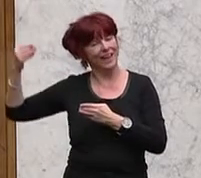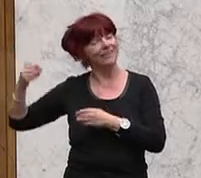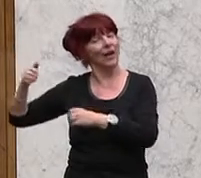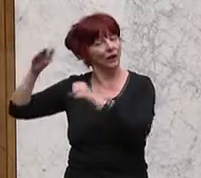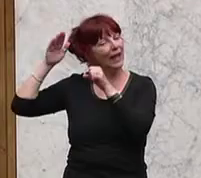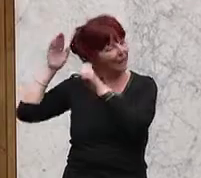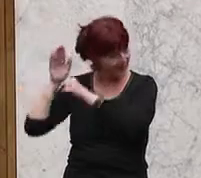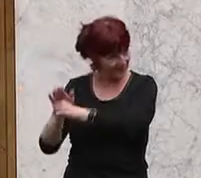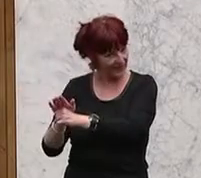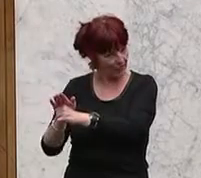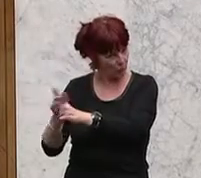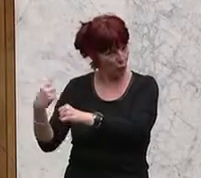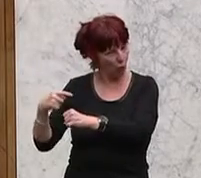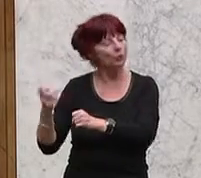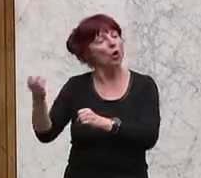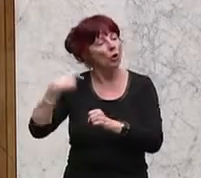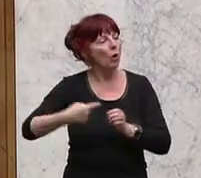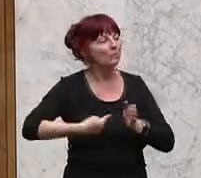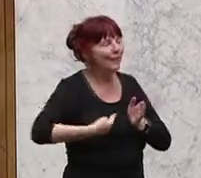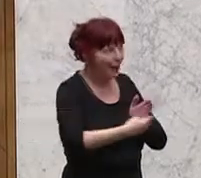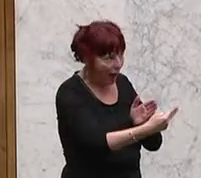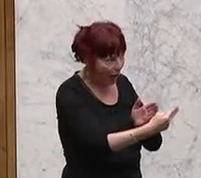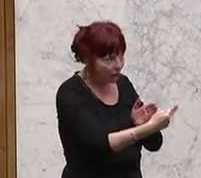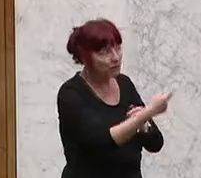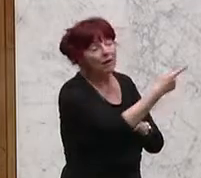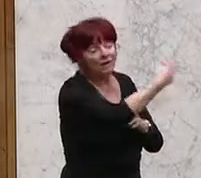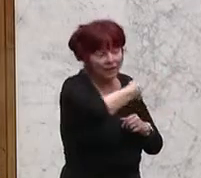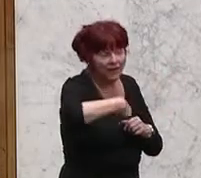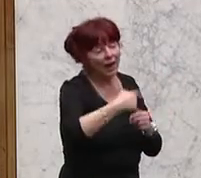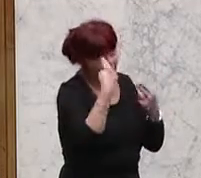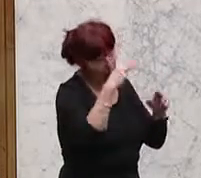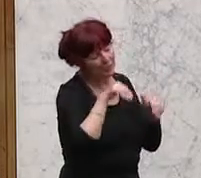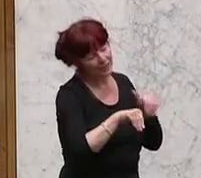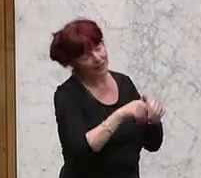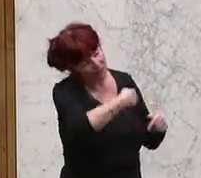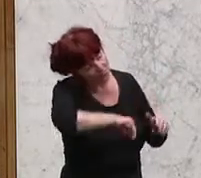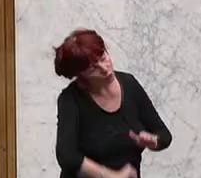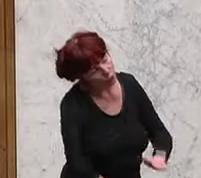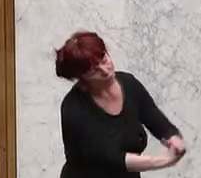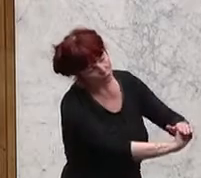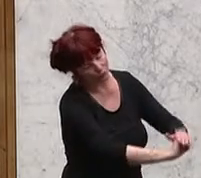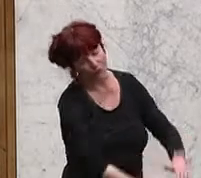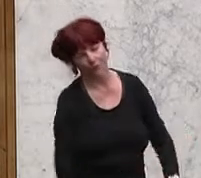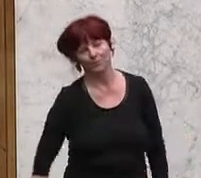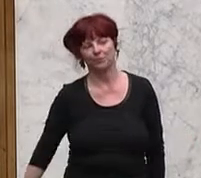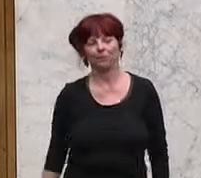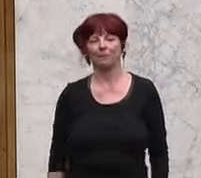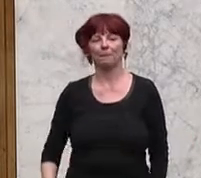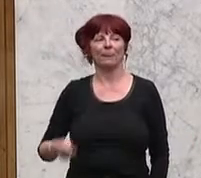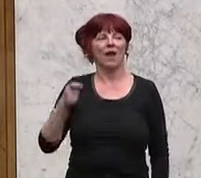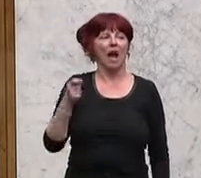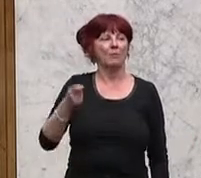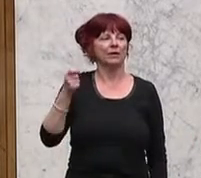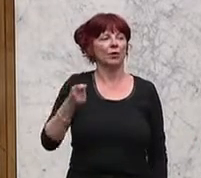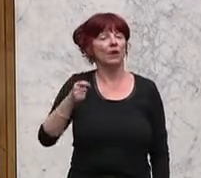klagen, Herr Minister. Da haben Sie jedenfalls unsere Unterstützung. Der grüne Verkehrssprecher Willi ist